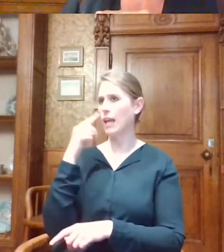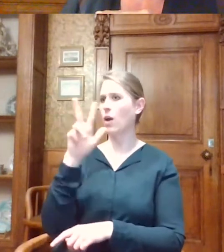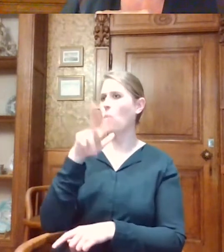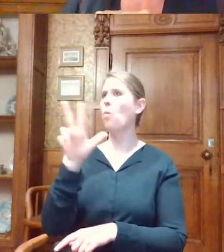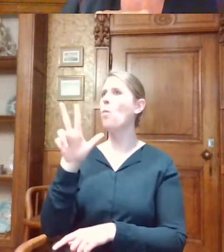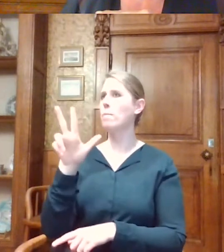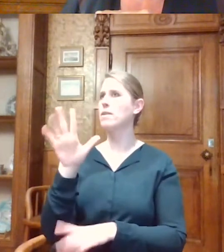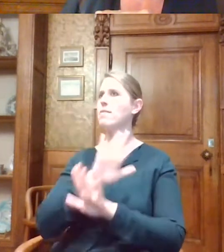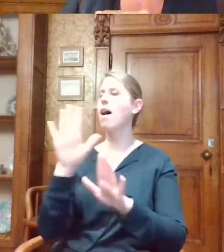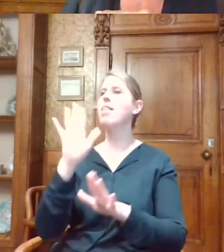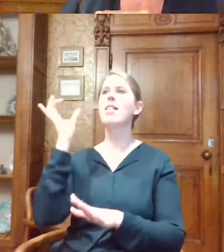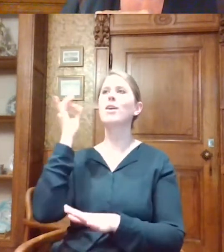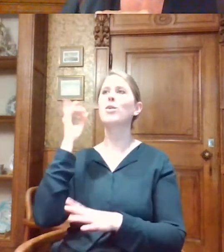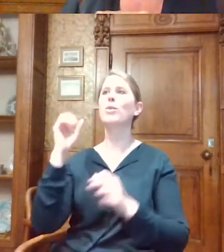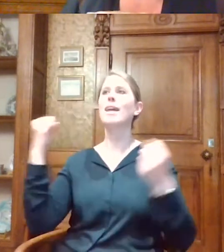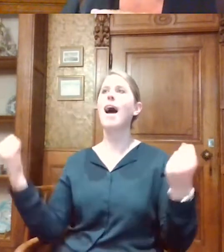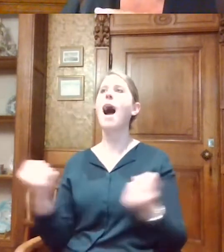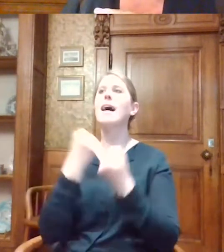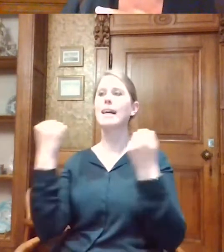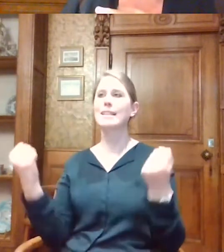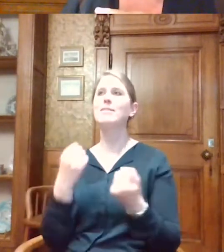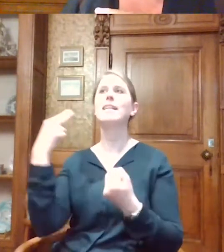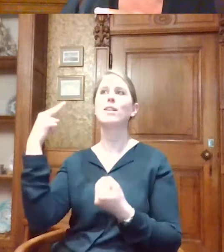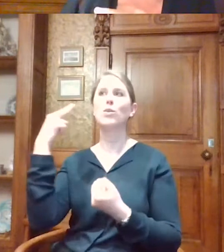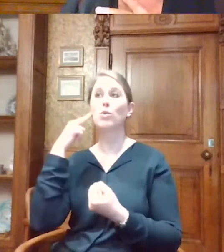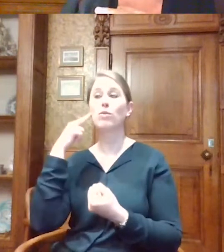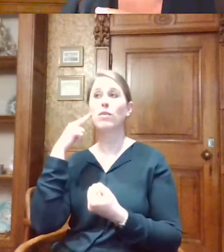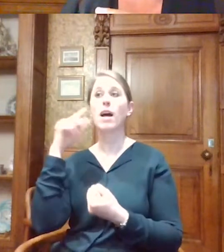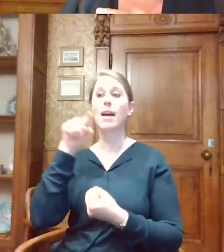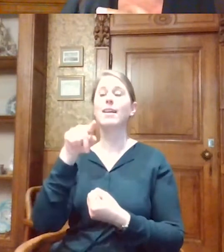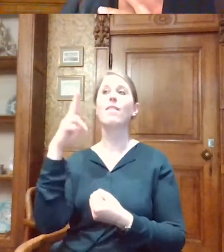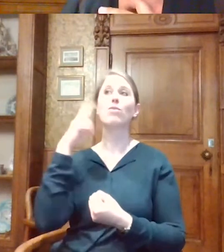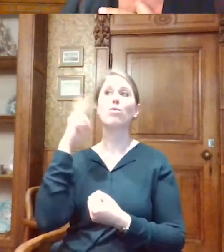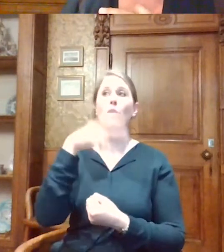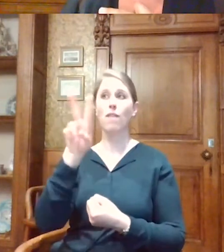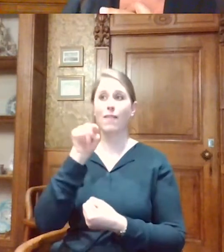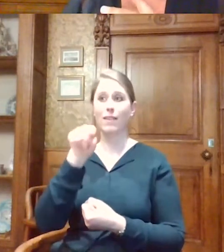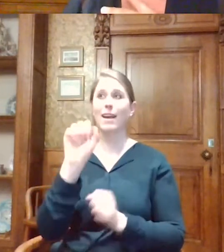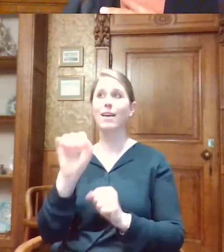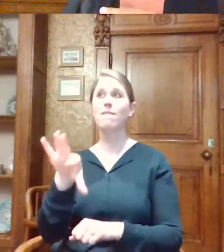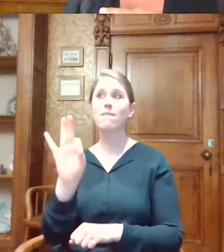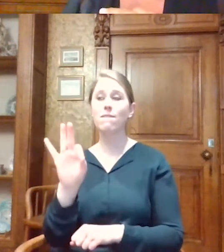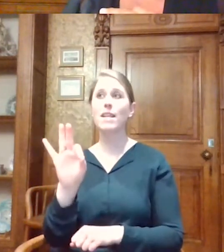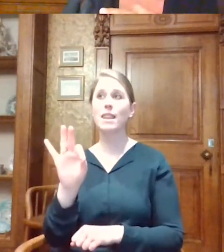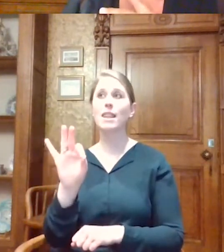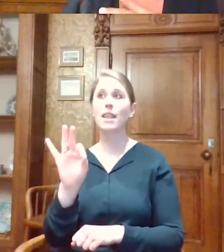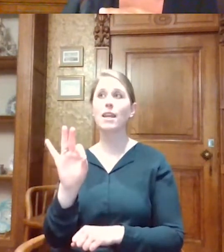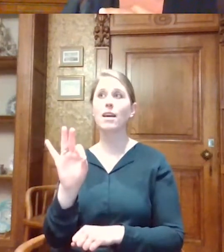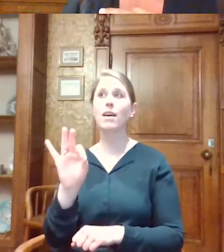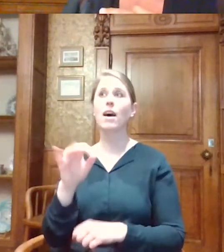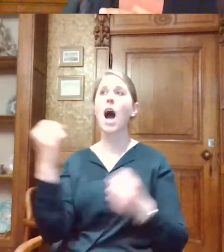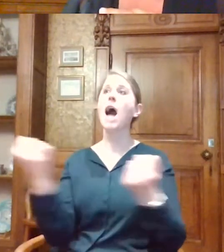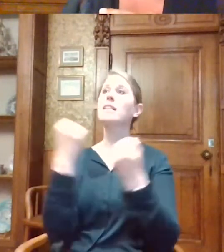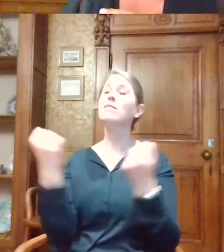gebundeld is? Alle culturele activiteiten voor dovenmensen. Is dat op Doof Vlaanderen ook waar je zelf als dovenpersona toegaat?